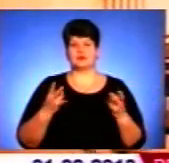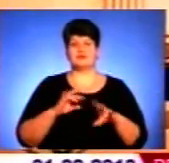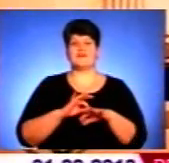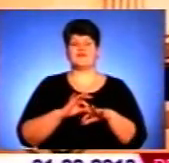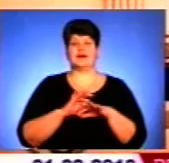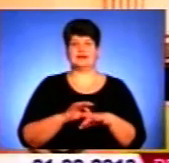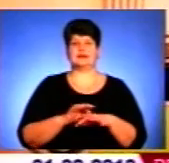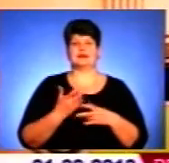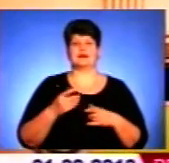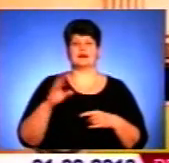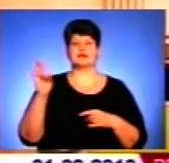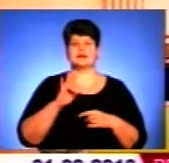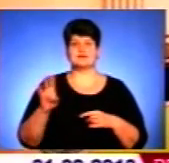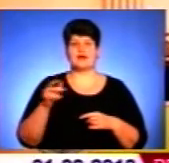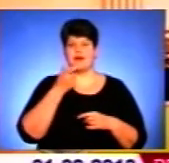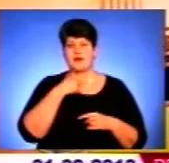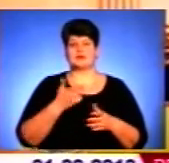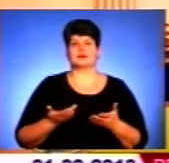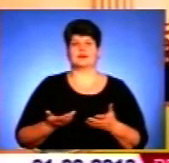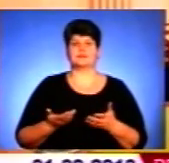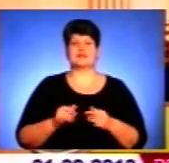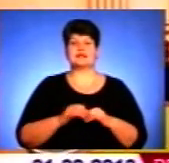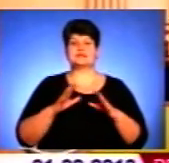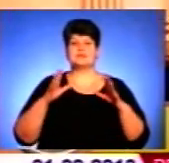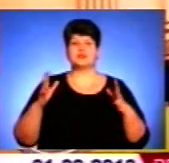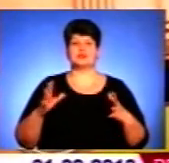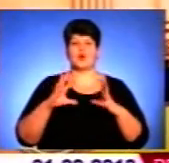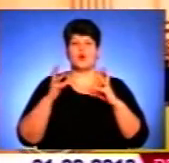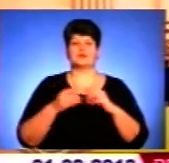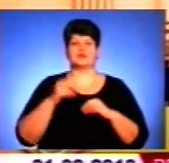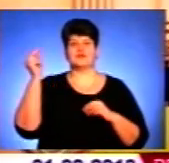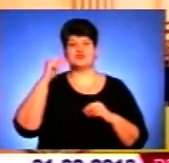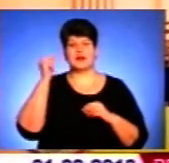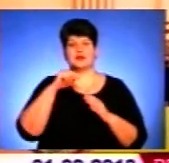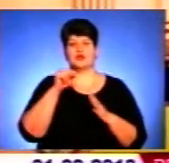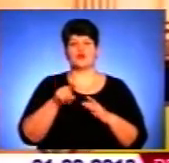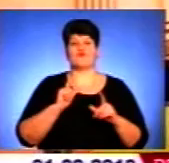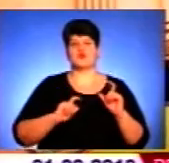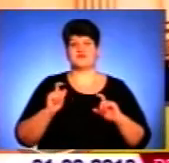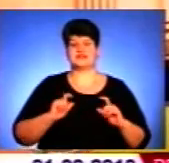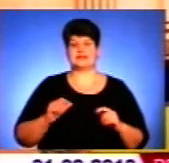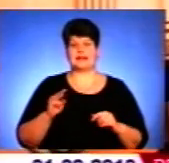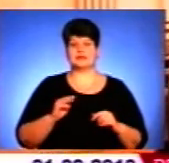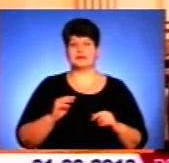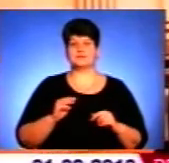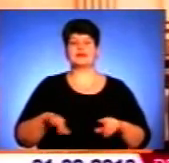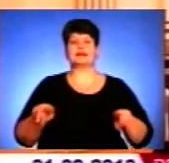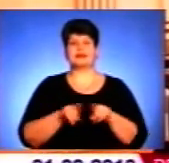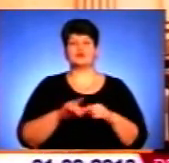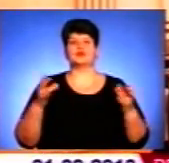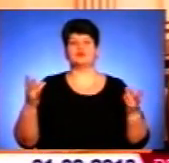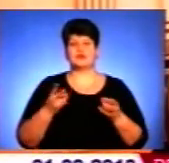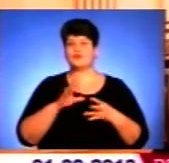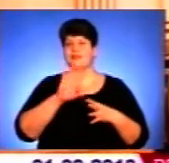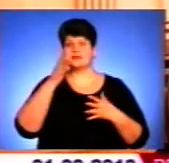уроків, наприклад, християнської етики, також збільшення обсягу навчання його в університетах. І також необхідно забувати